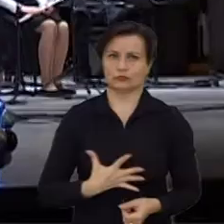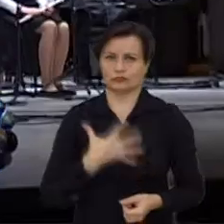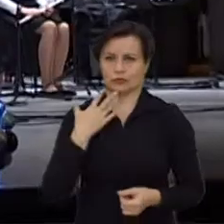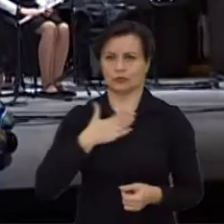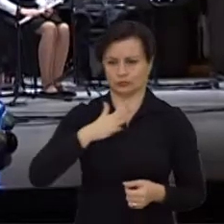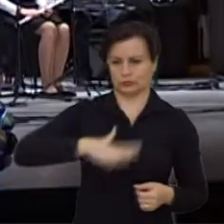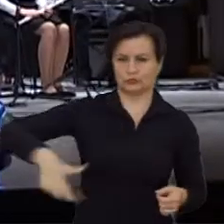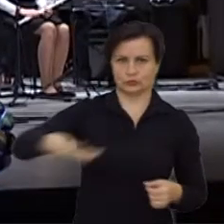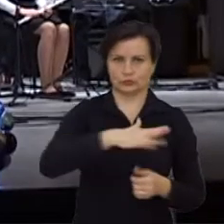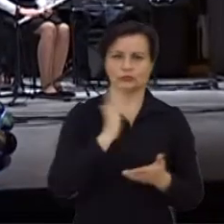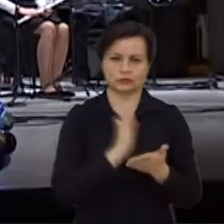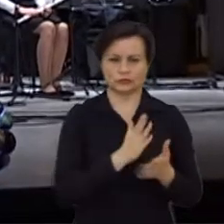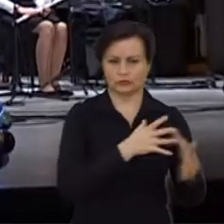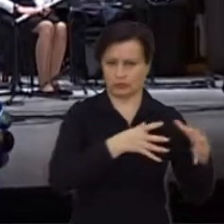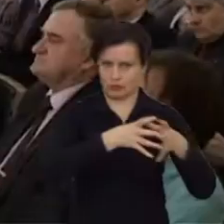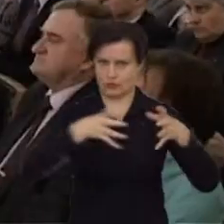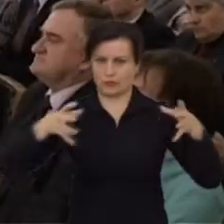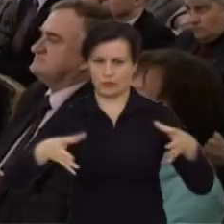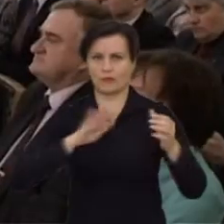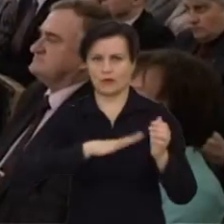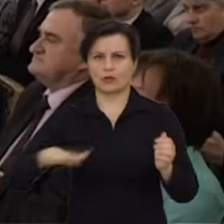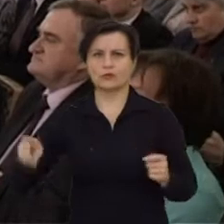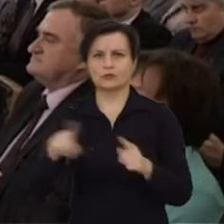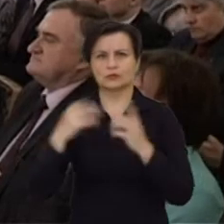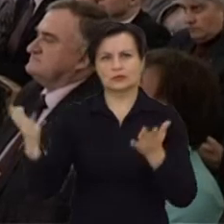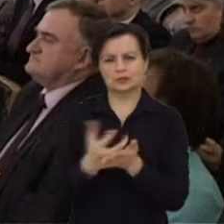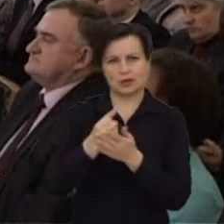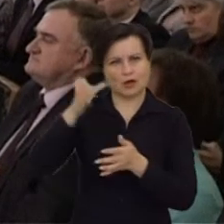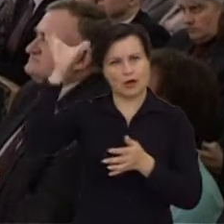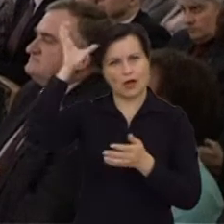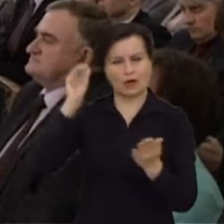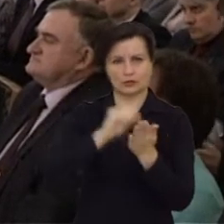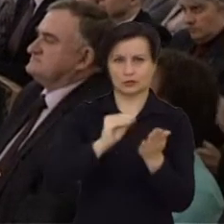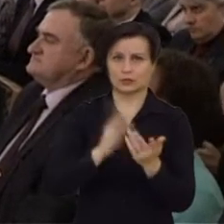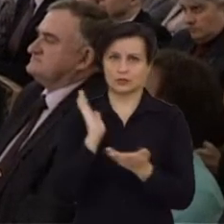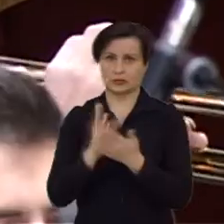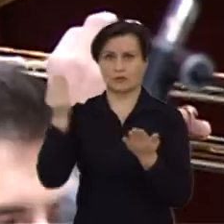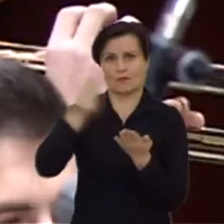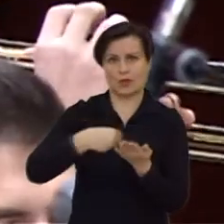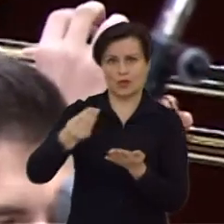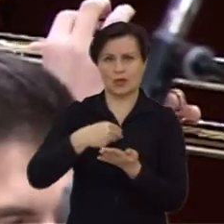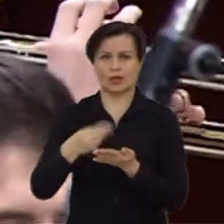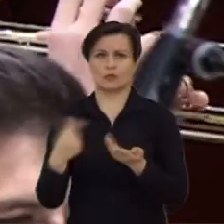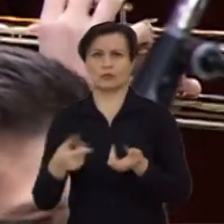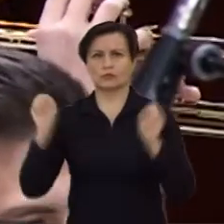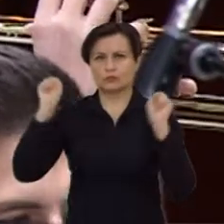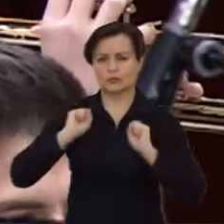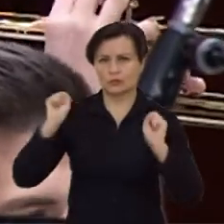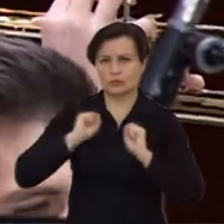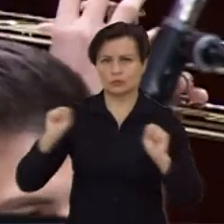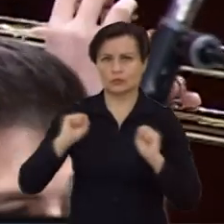yra ne mažas burys moksleivių siekiančių akademinių rezultatų. Yra ir kuriančių melininkų, ir daug aktyvių